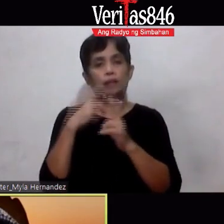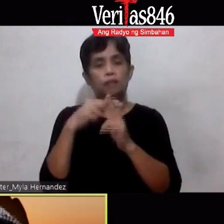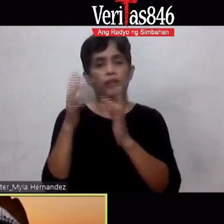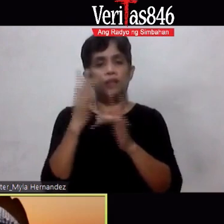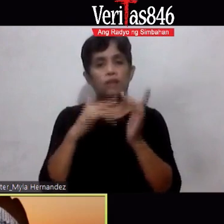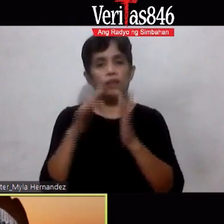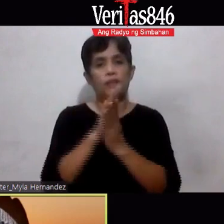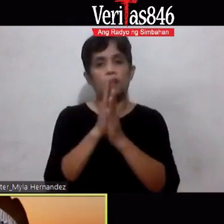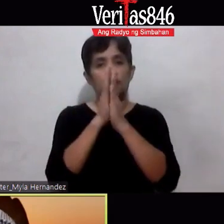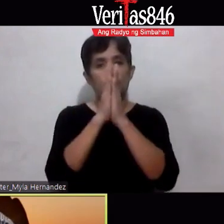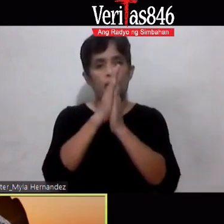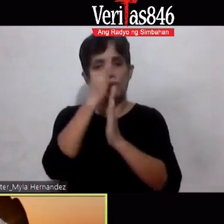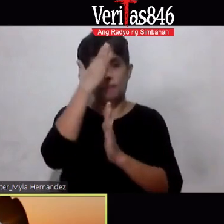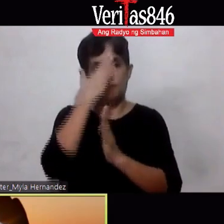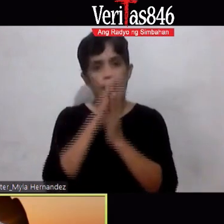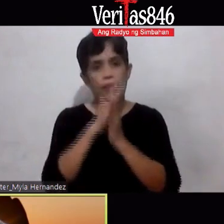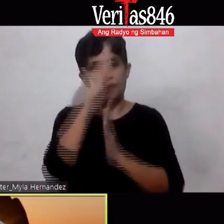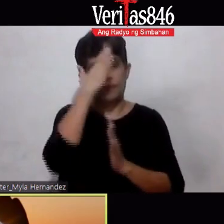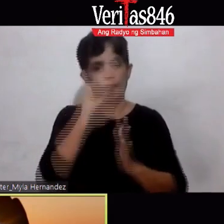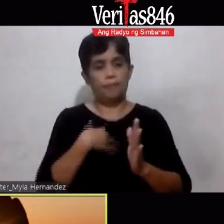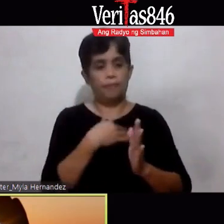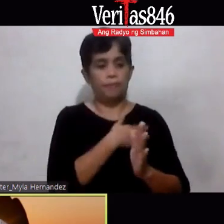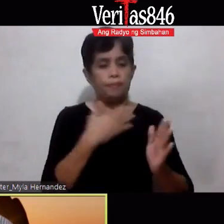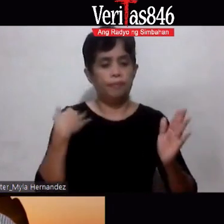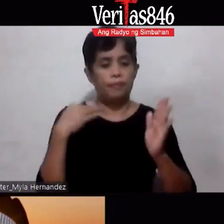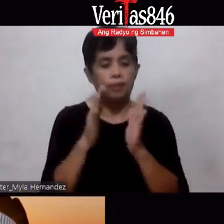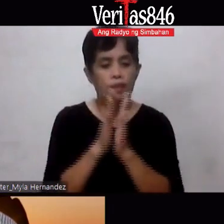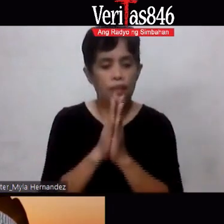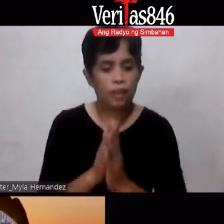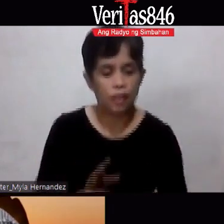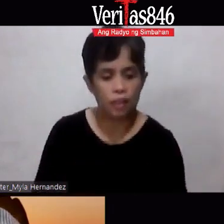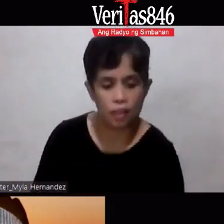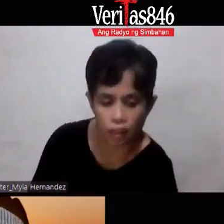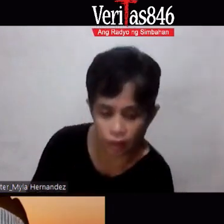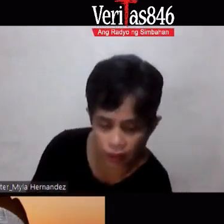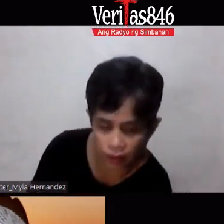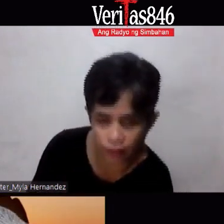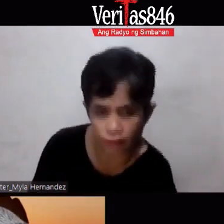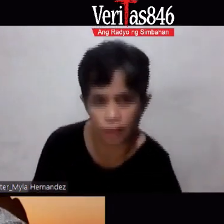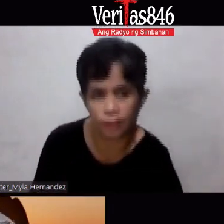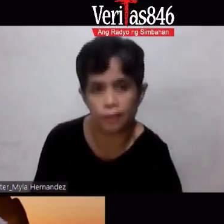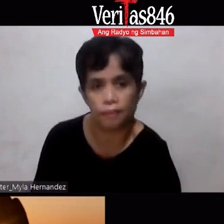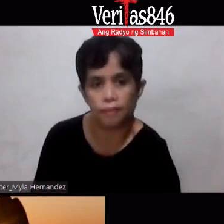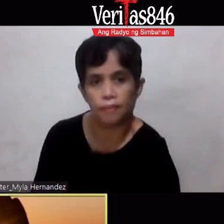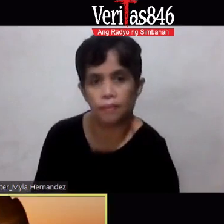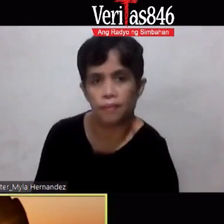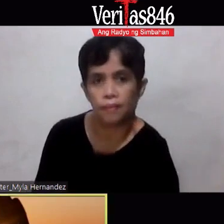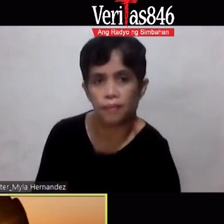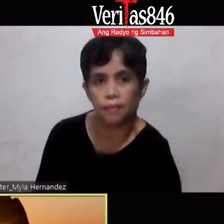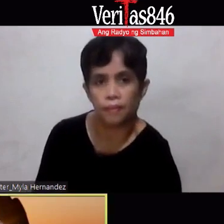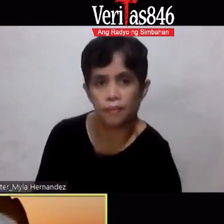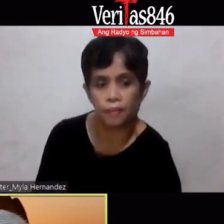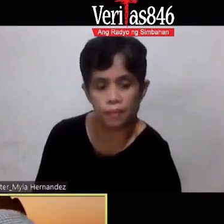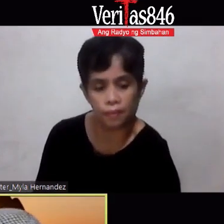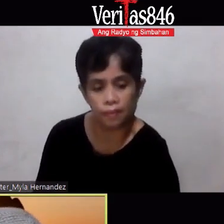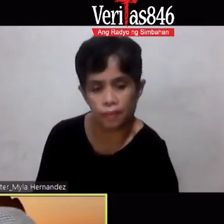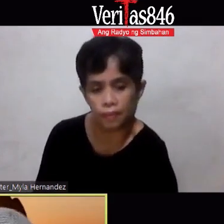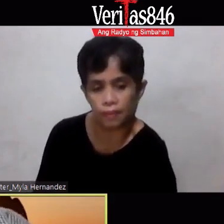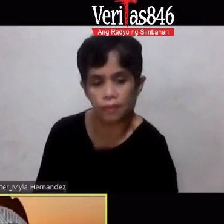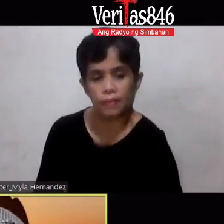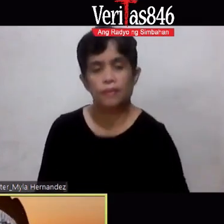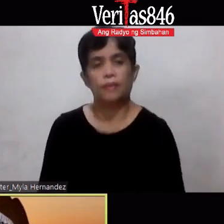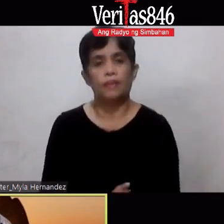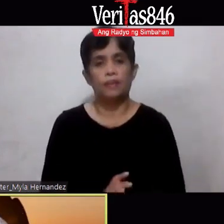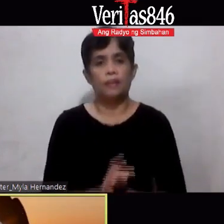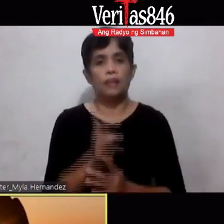Amen At Amen Saan na Ama At ang anak at sa Amen Brother Benson Impisahan natin Ano ba yung mga Mga